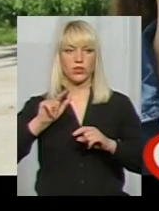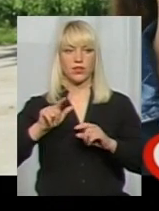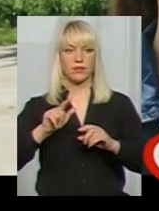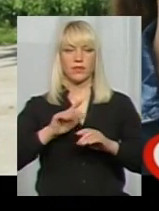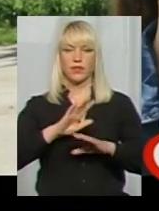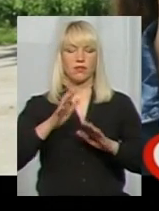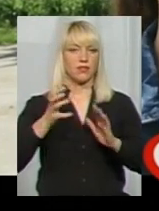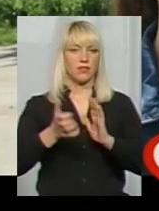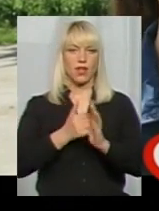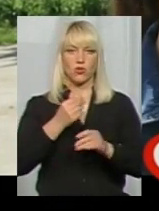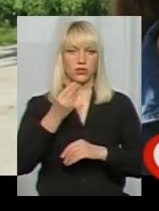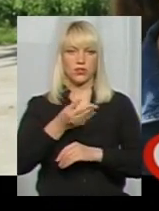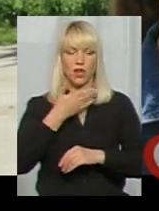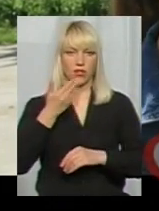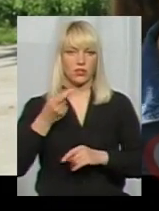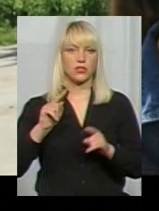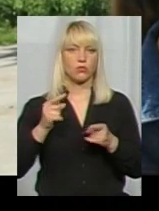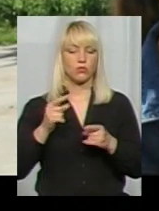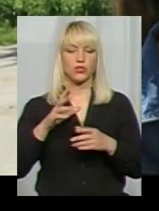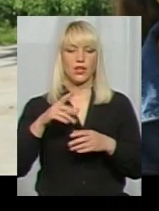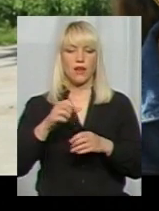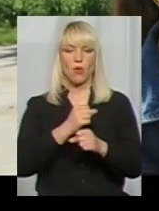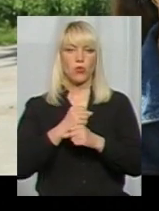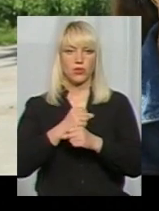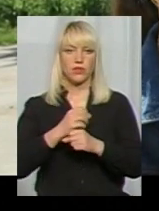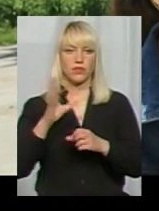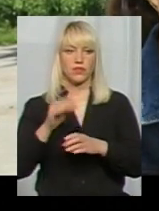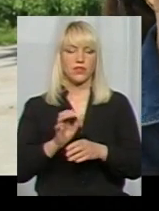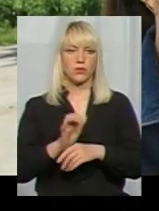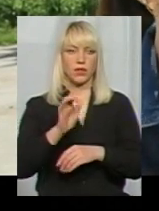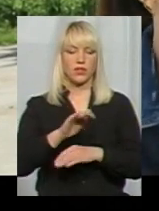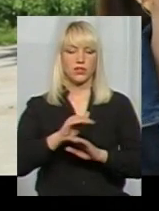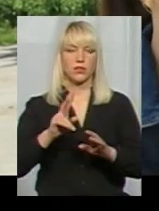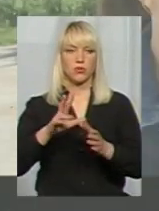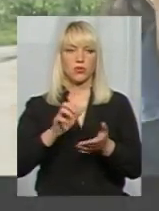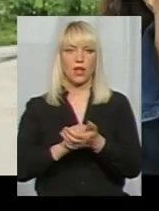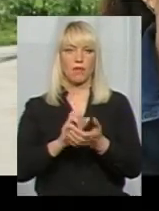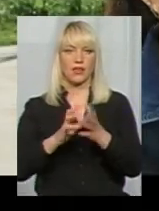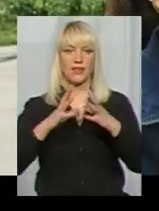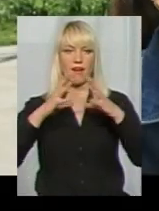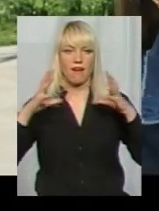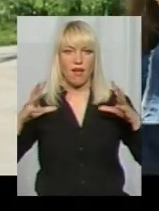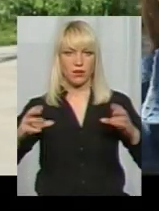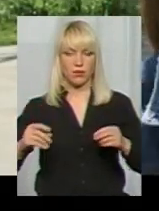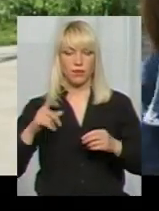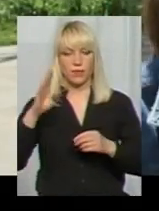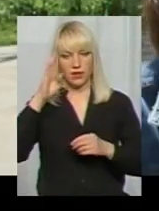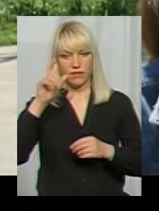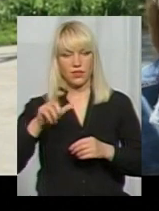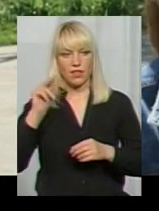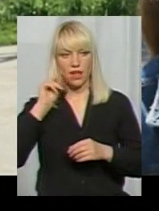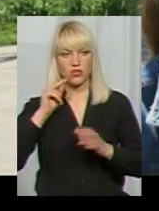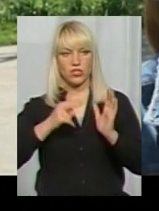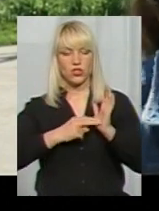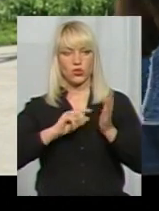досталося, тому що сказали, що всі потівки пішли дітям, які займаються регбі. Він навчається в сьомому класі, і